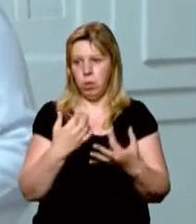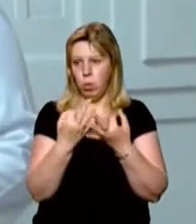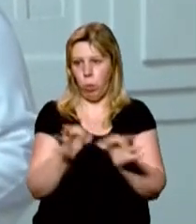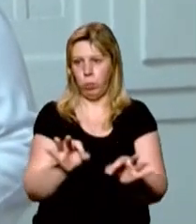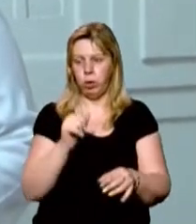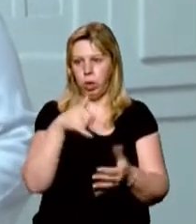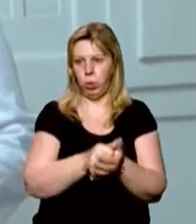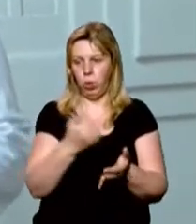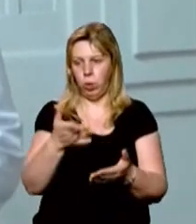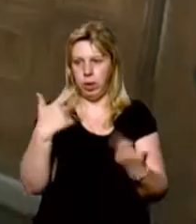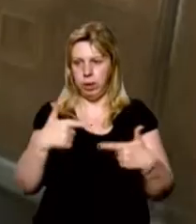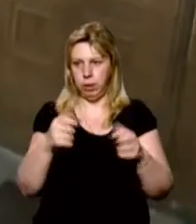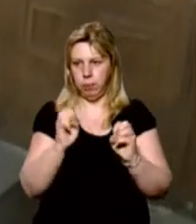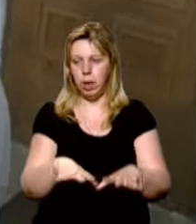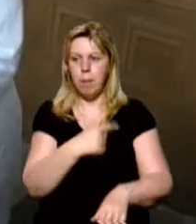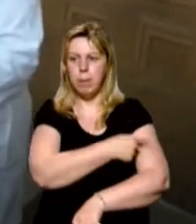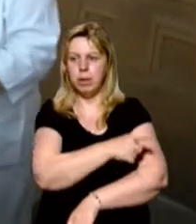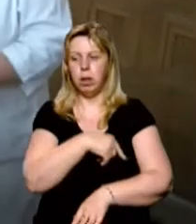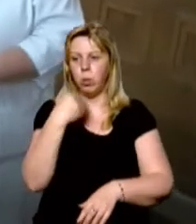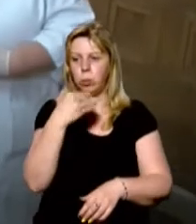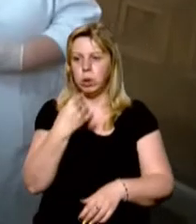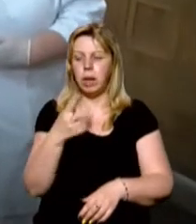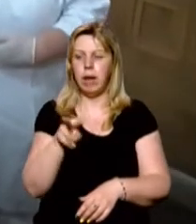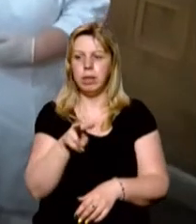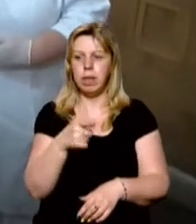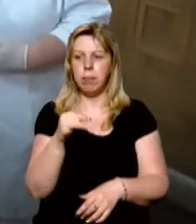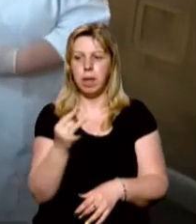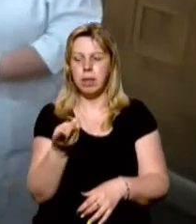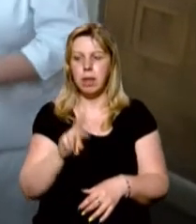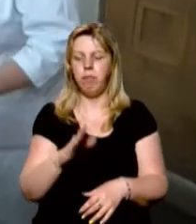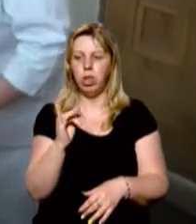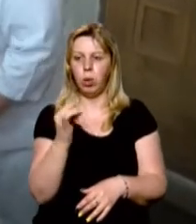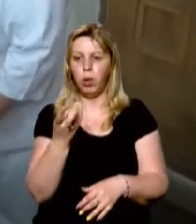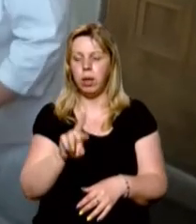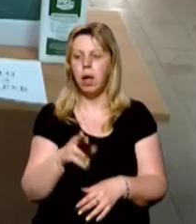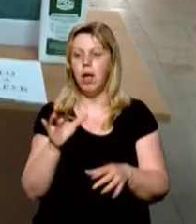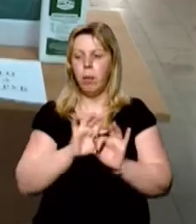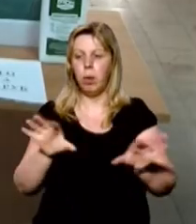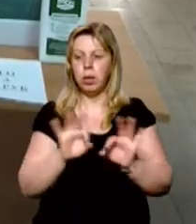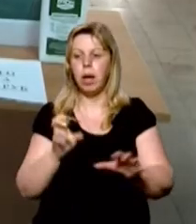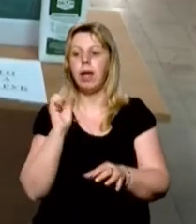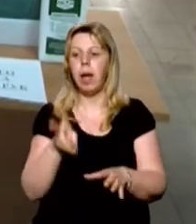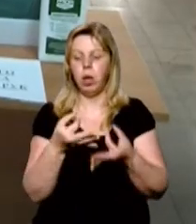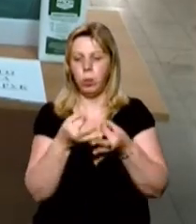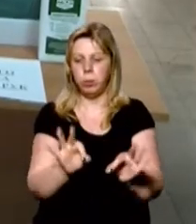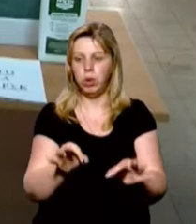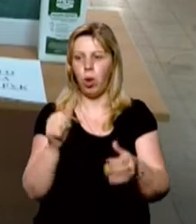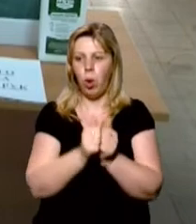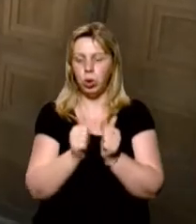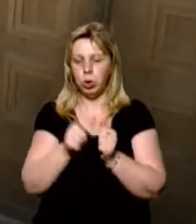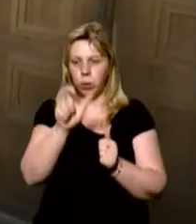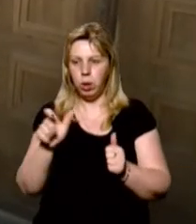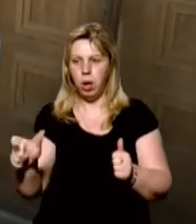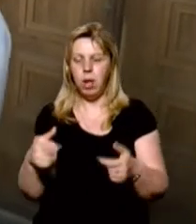іде собі регіструватися. Медсестра Ужгородської лінгвістичної гімназії Вікторія Нечопорук пояснює, як пропускатимуть кожного